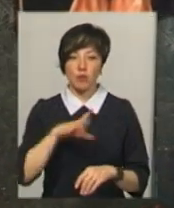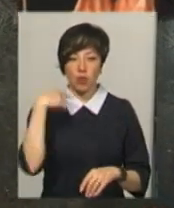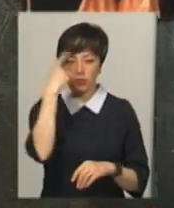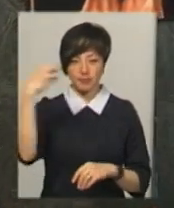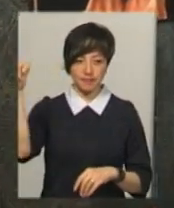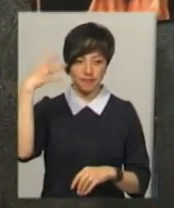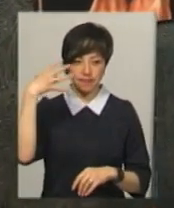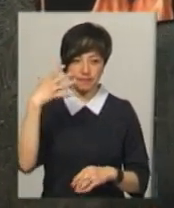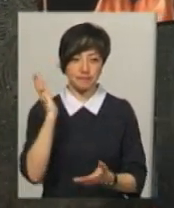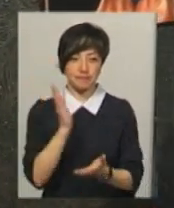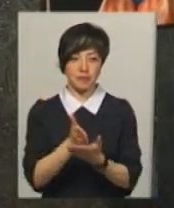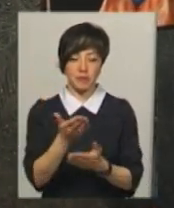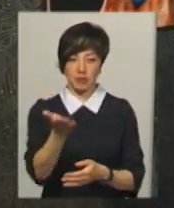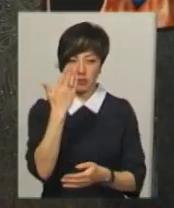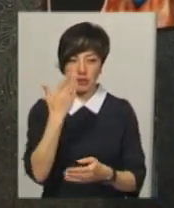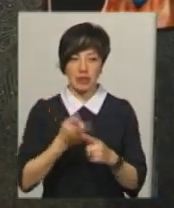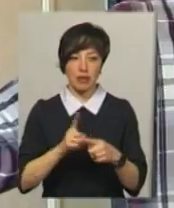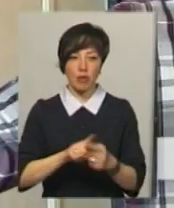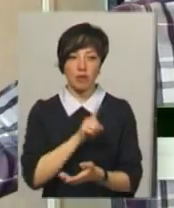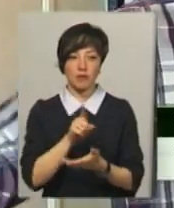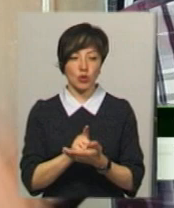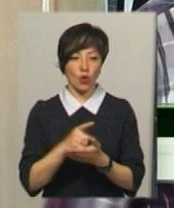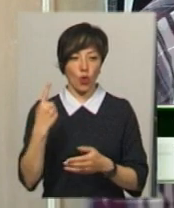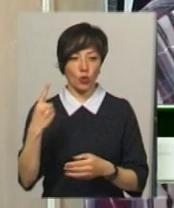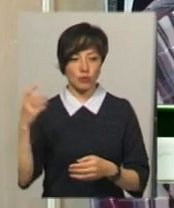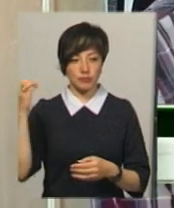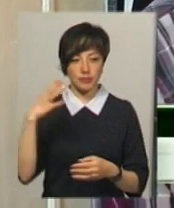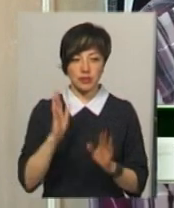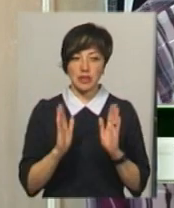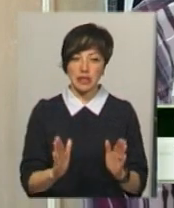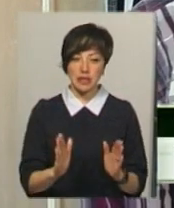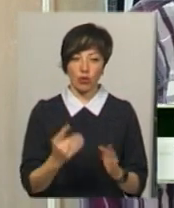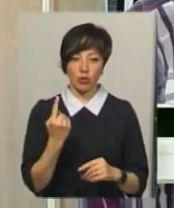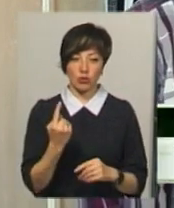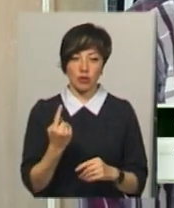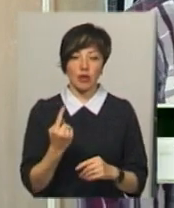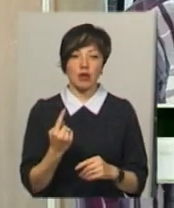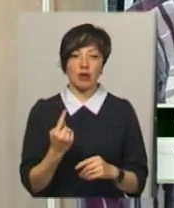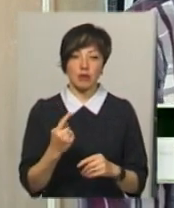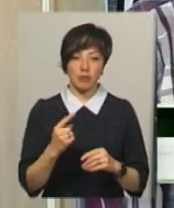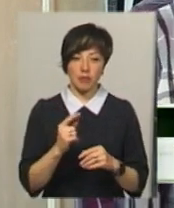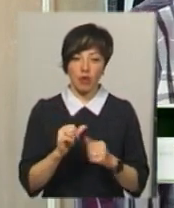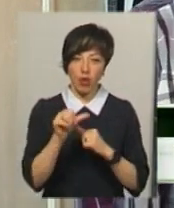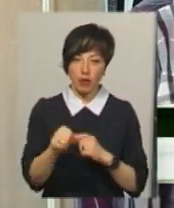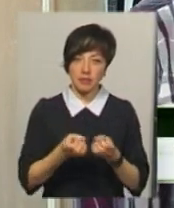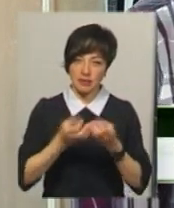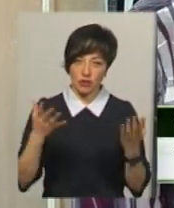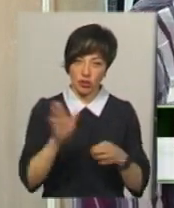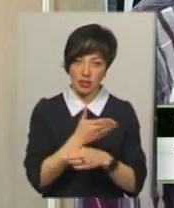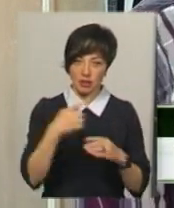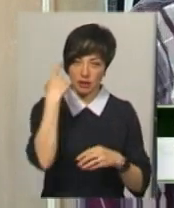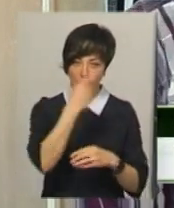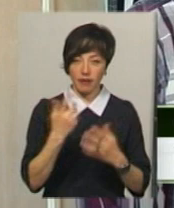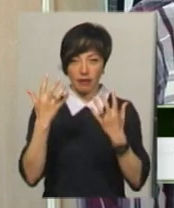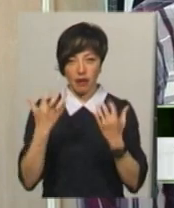засвітлене прямо спереду, треба обов'язково тільки з одної сторони світло, щоб виділити світлу частину лиця від